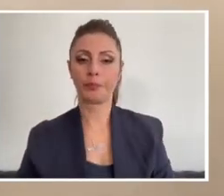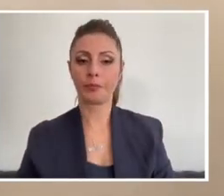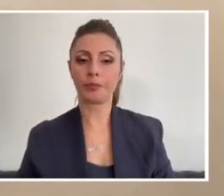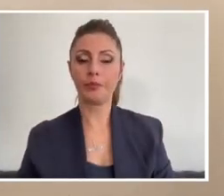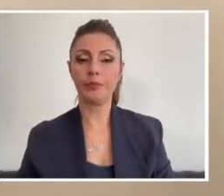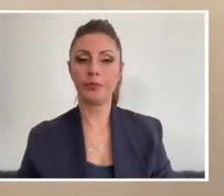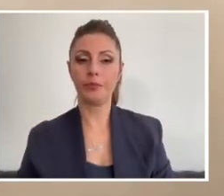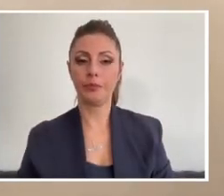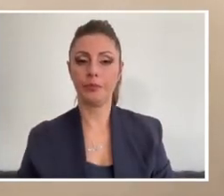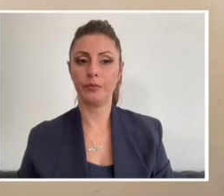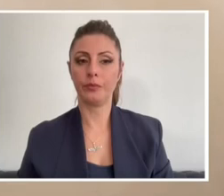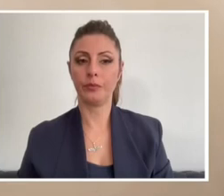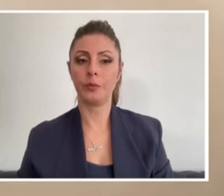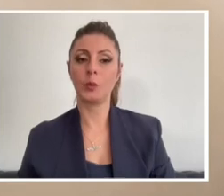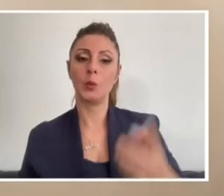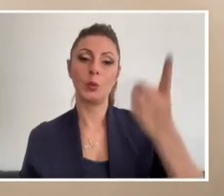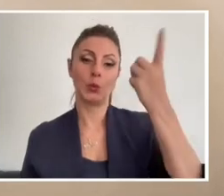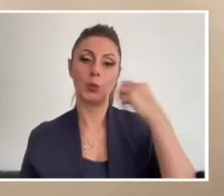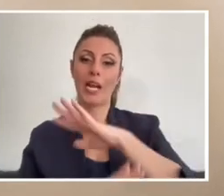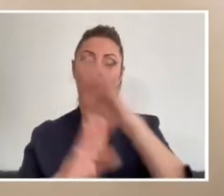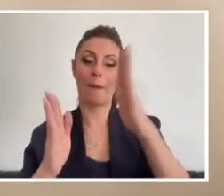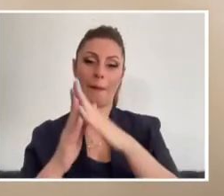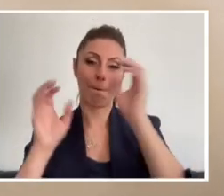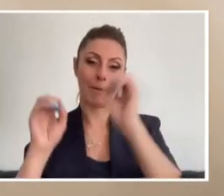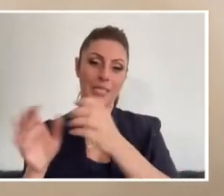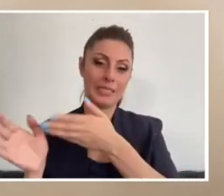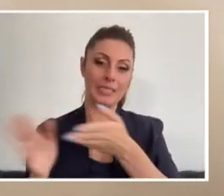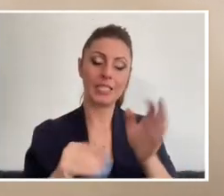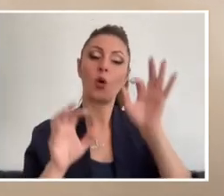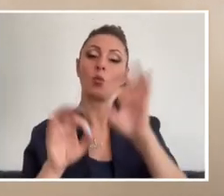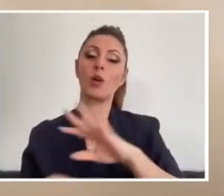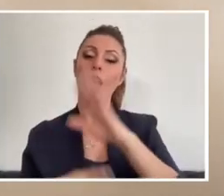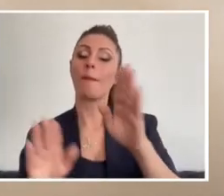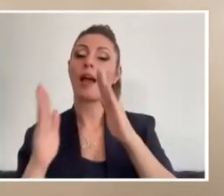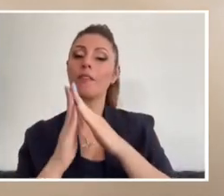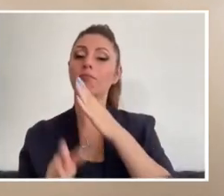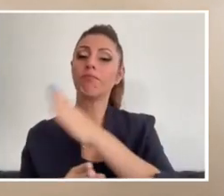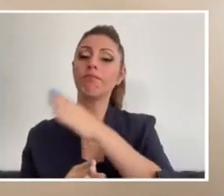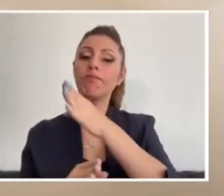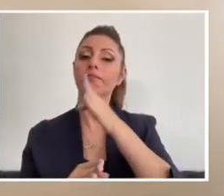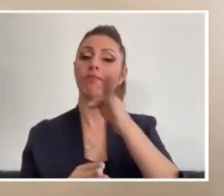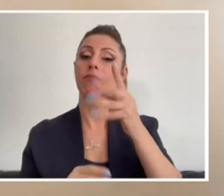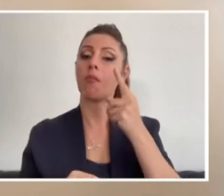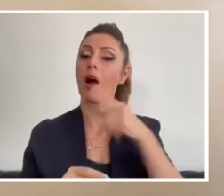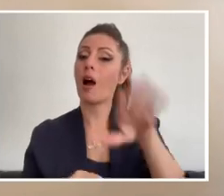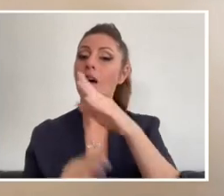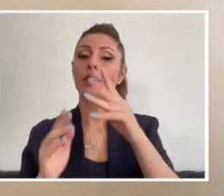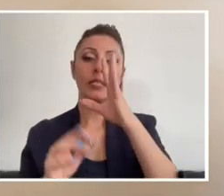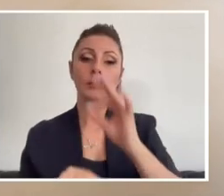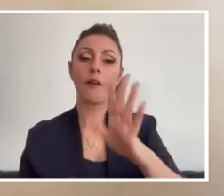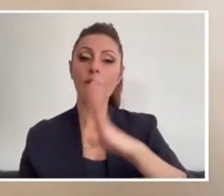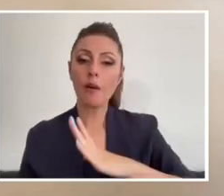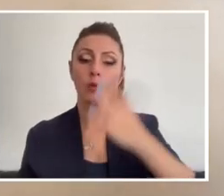dün tahliye edilmişti. Bugün de tek tek emin olmak için ekipler kapı kapı geziyorlar, kapıları çalıyorlar evlerde